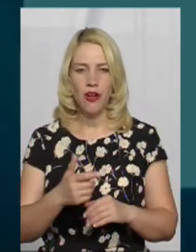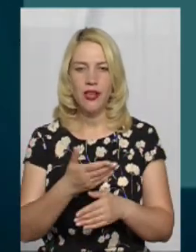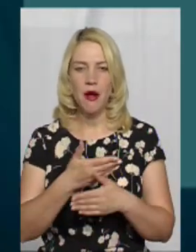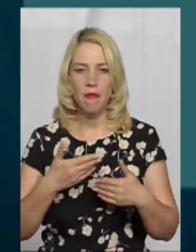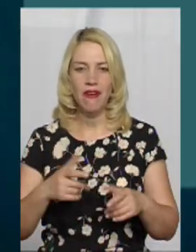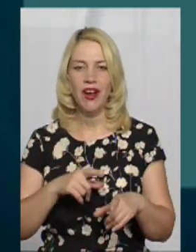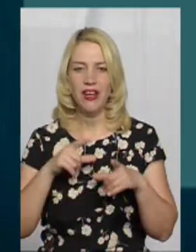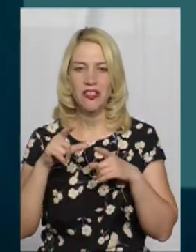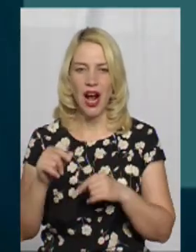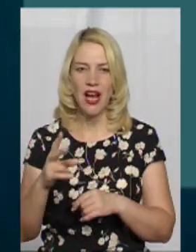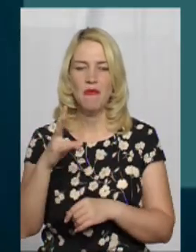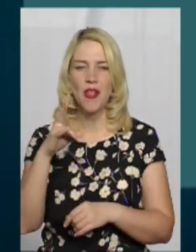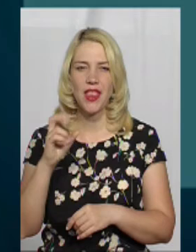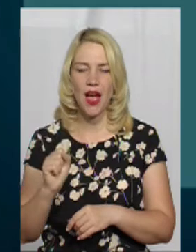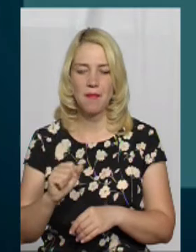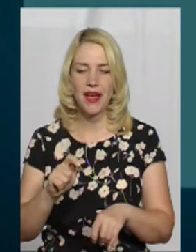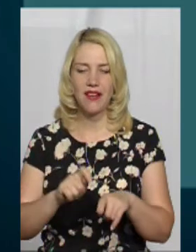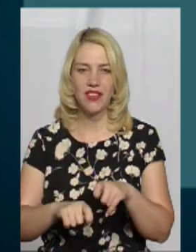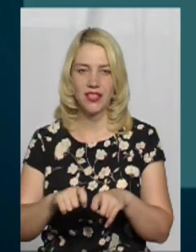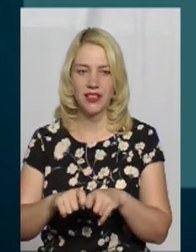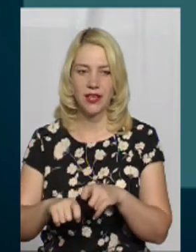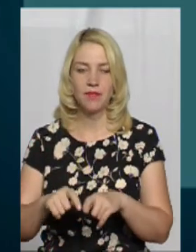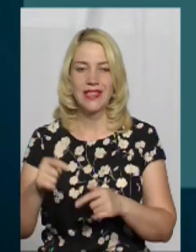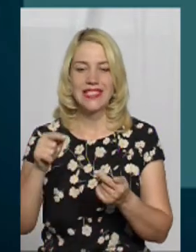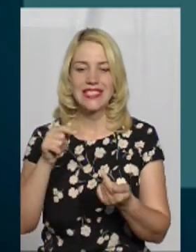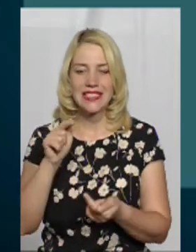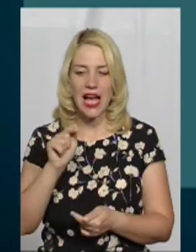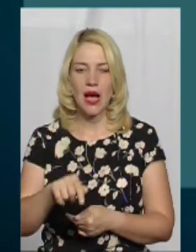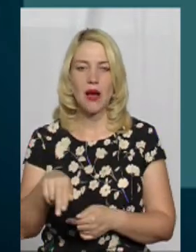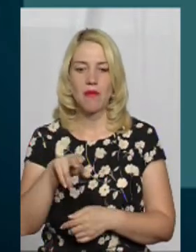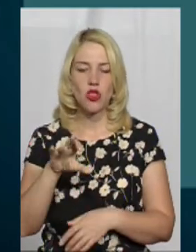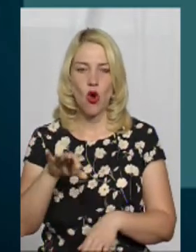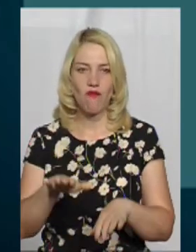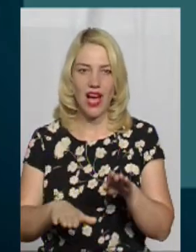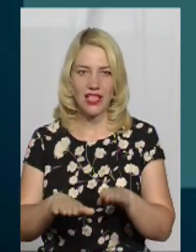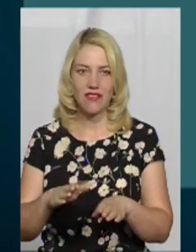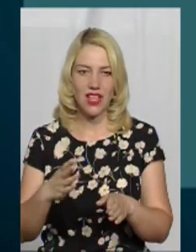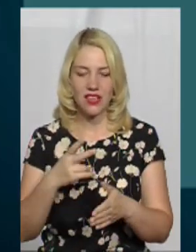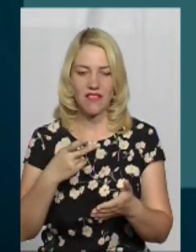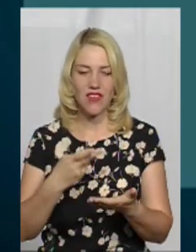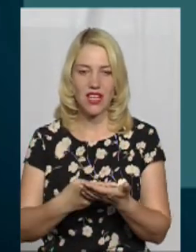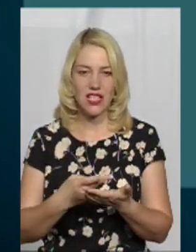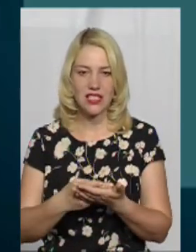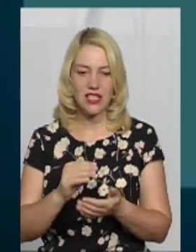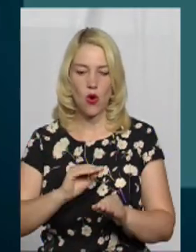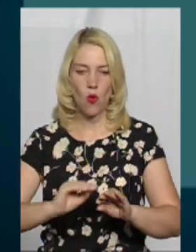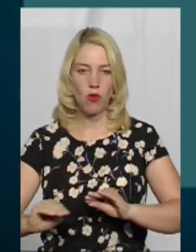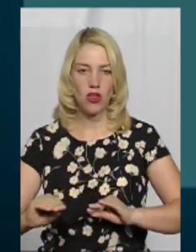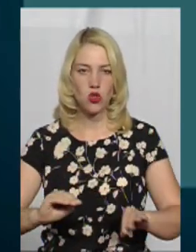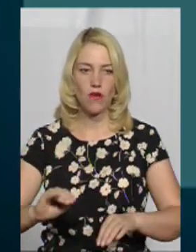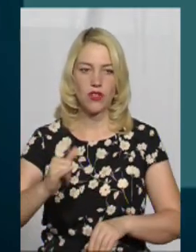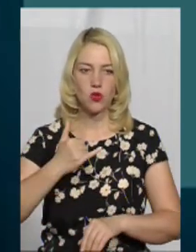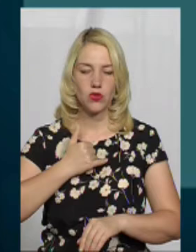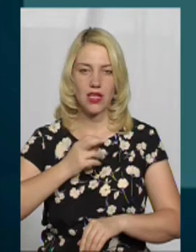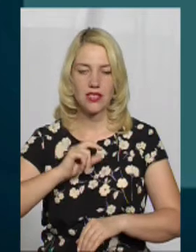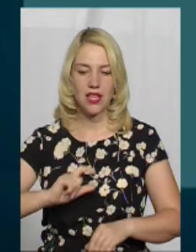виїжджаємо на перевірки саме до вагів, які вказані і влаштовані в нас на дорогах.